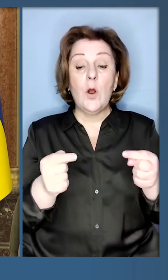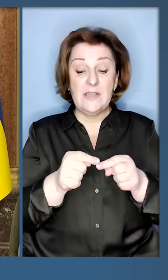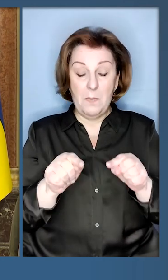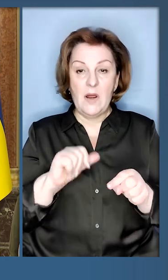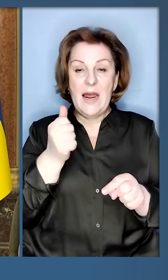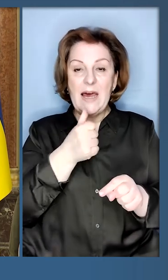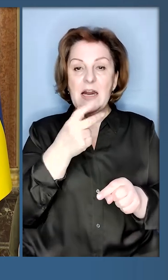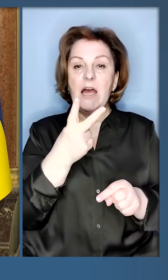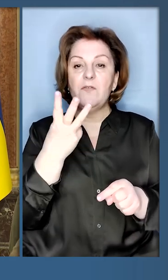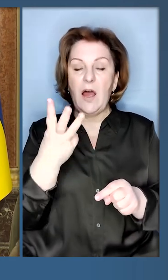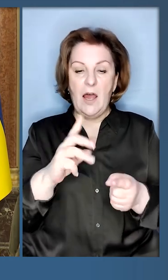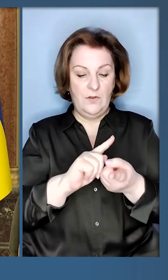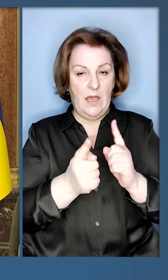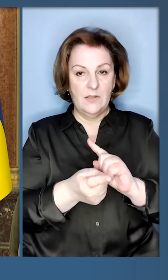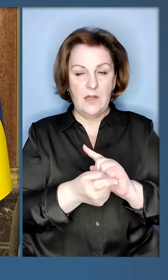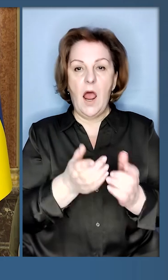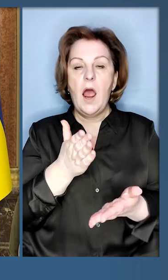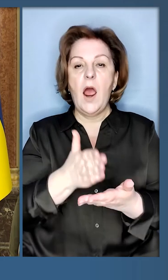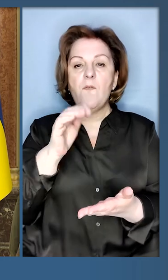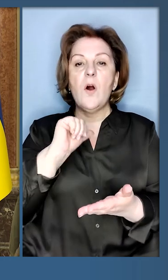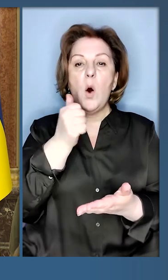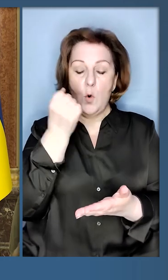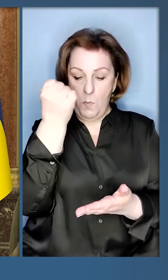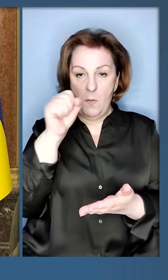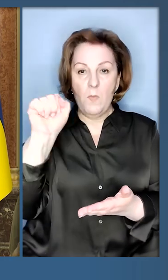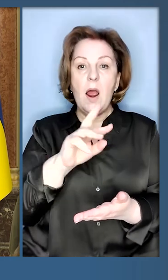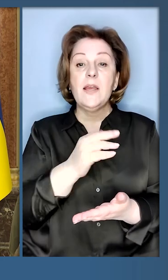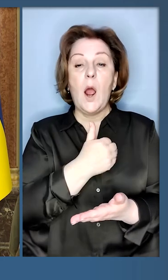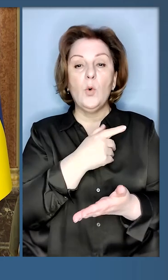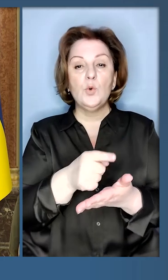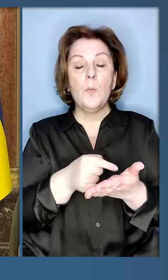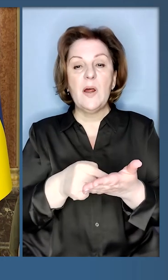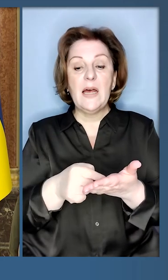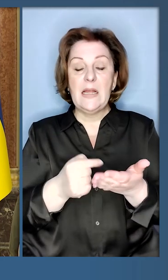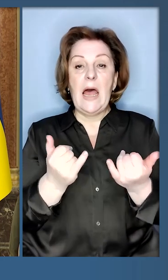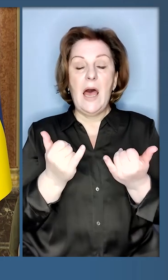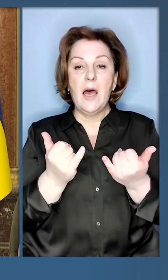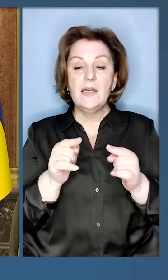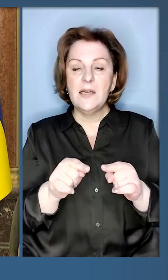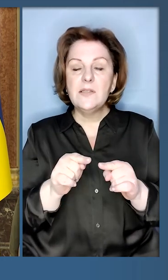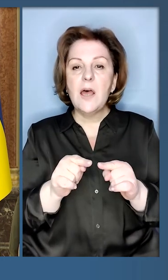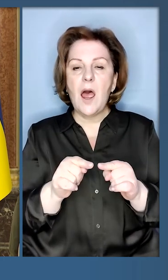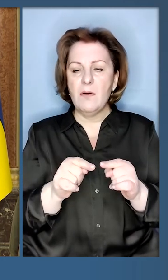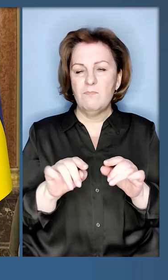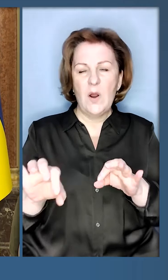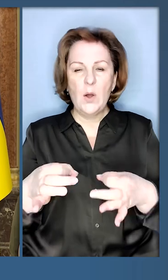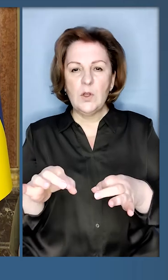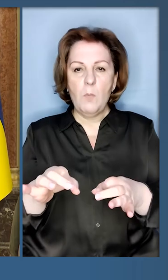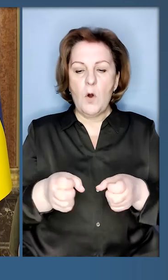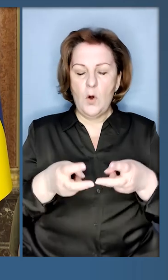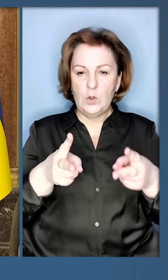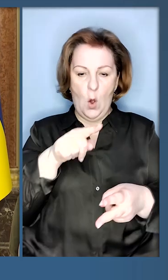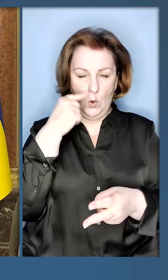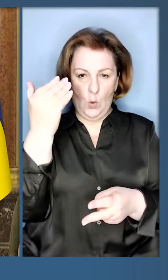рік, 23-й, став роком перемоги. Я хочу підкреслити ця неспровокована і злочинна російська